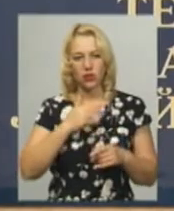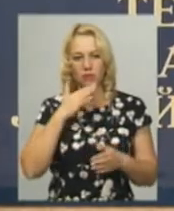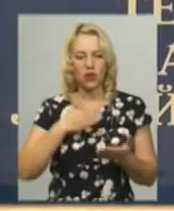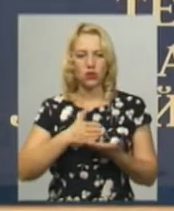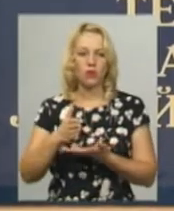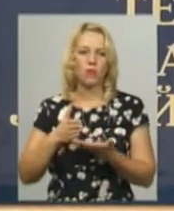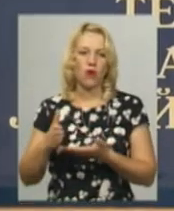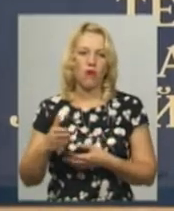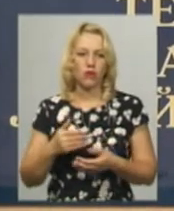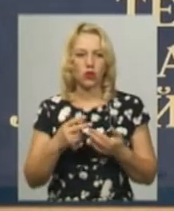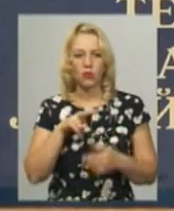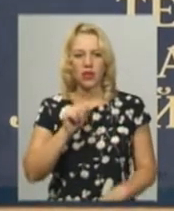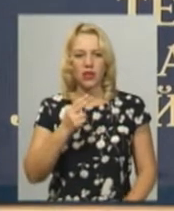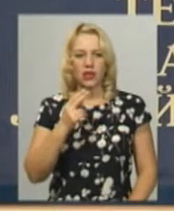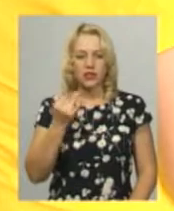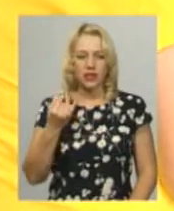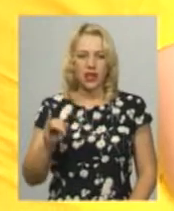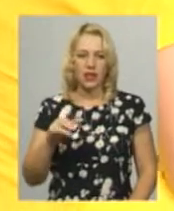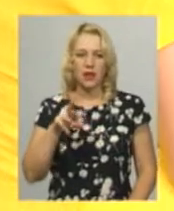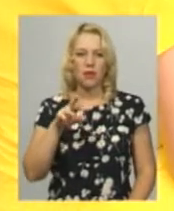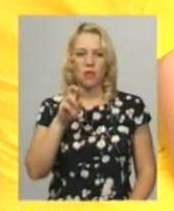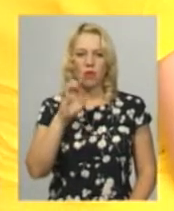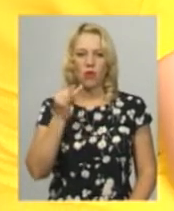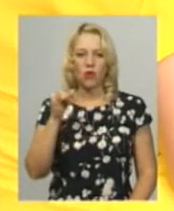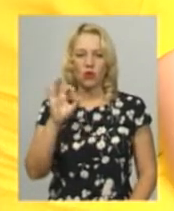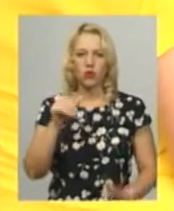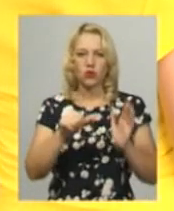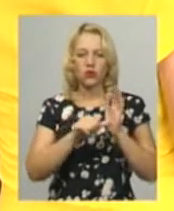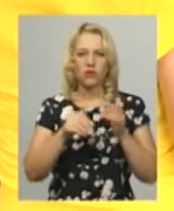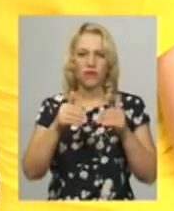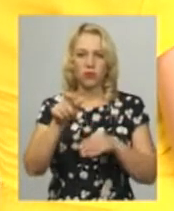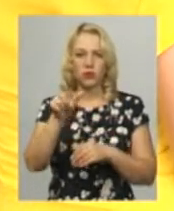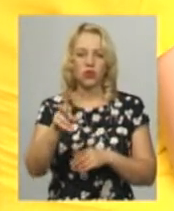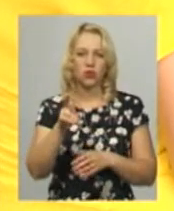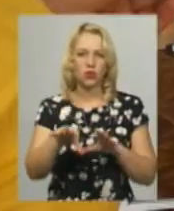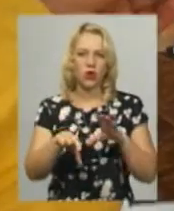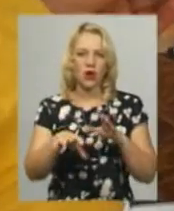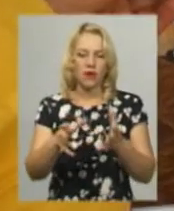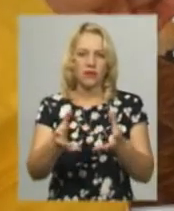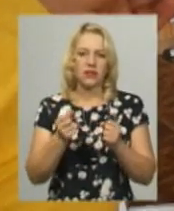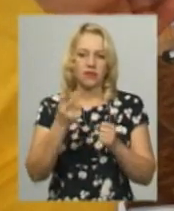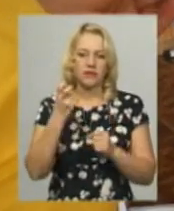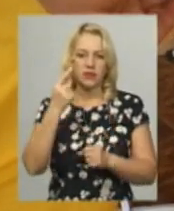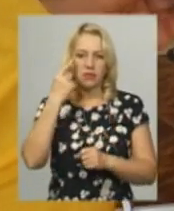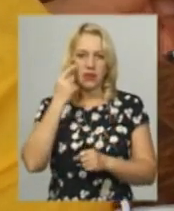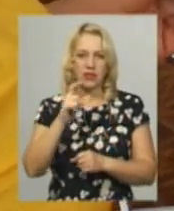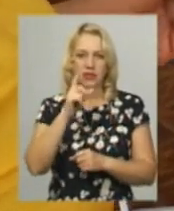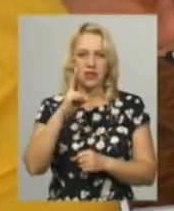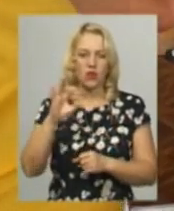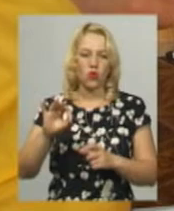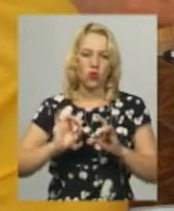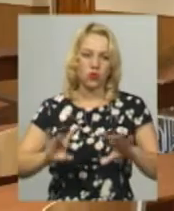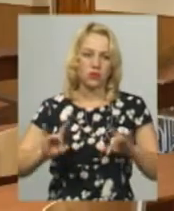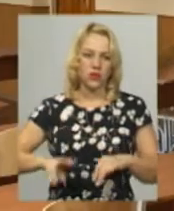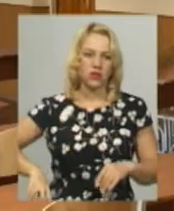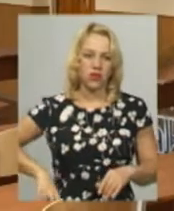ліцеї імені Артема Мазура Михайло Бойко став шостим випускником, який набрав 200 балів у ЗНО, розповідає директор Олена